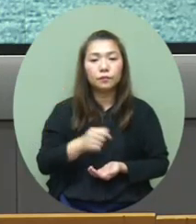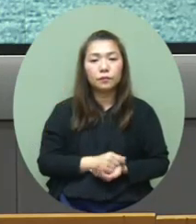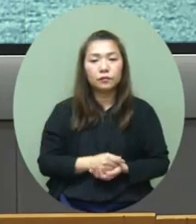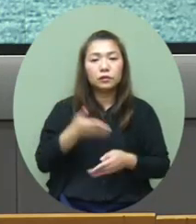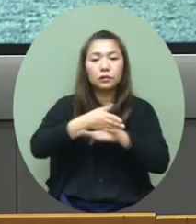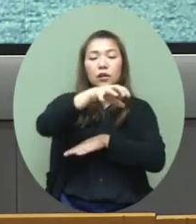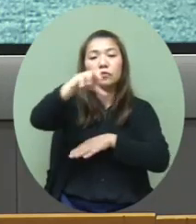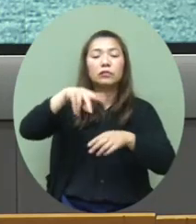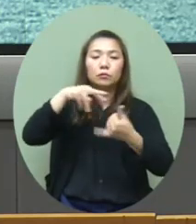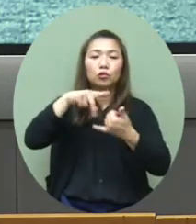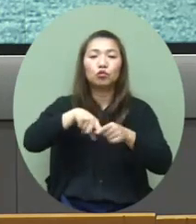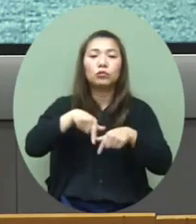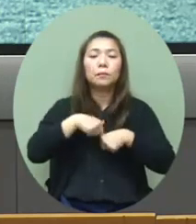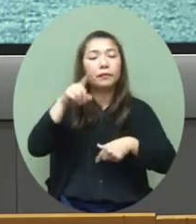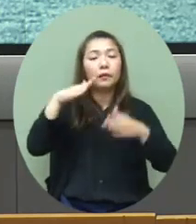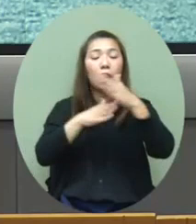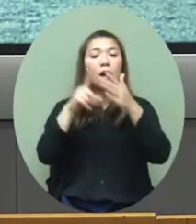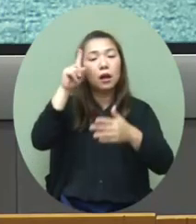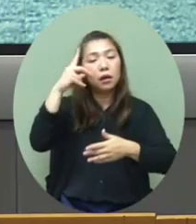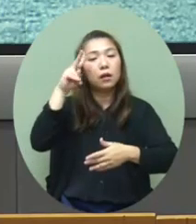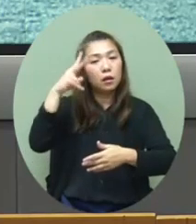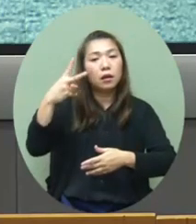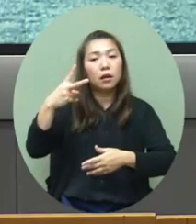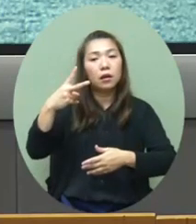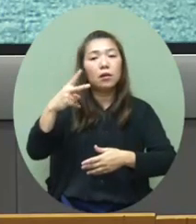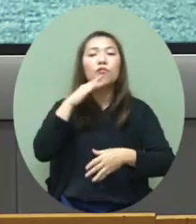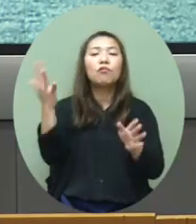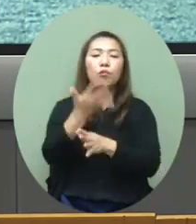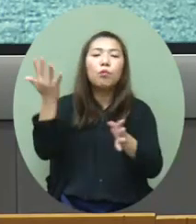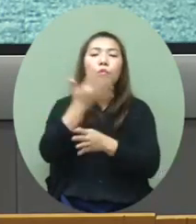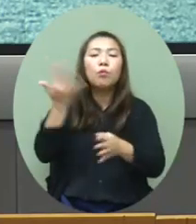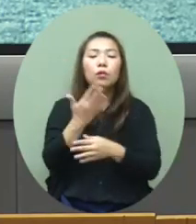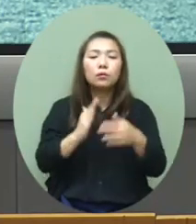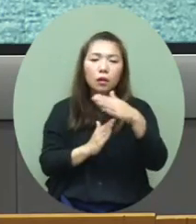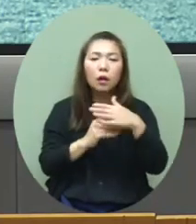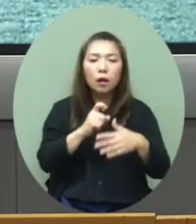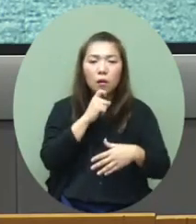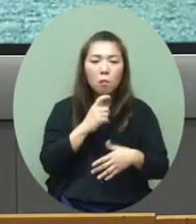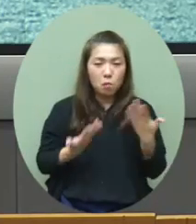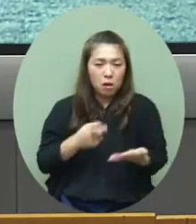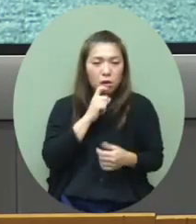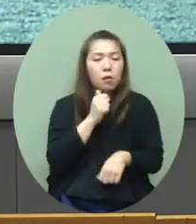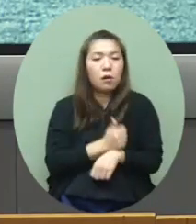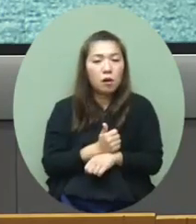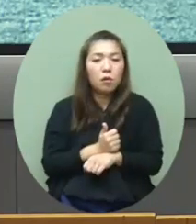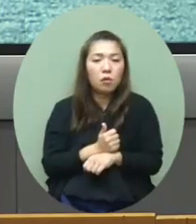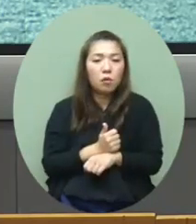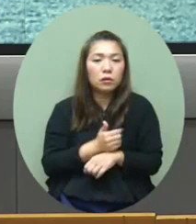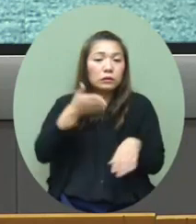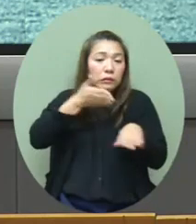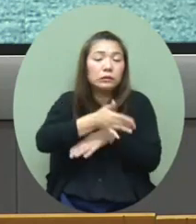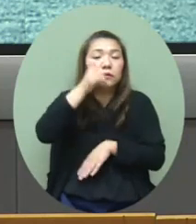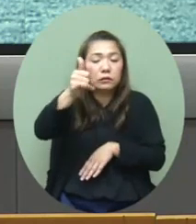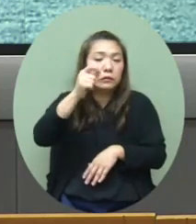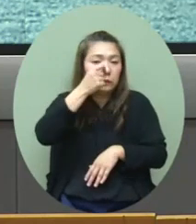社區檢查中心就停了一兩天是因為颱風所以可能有機會有些人遲了